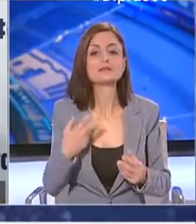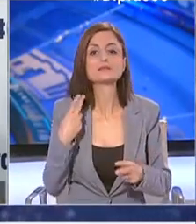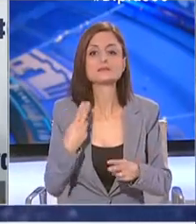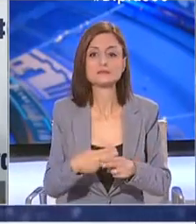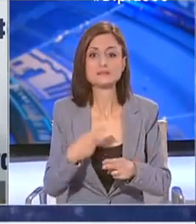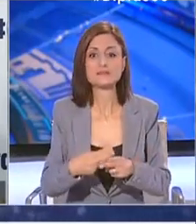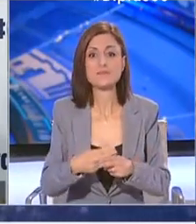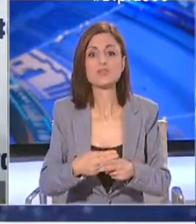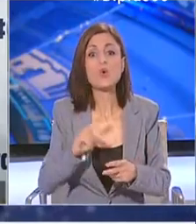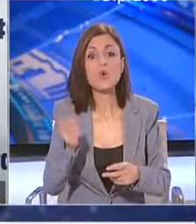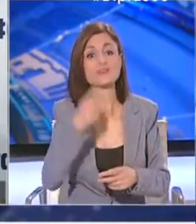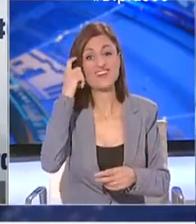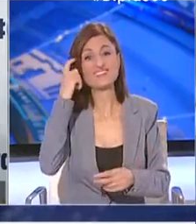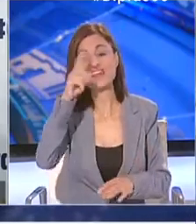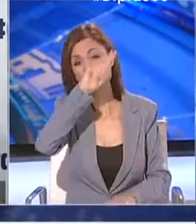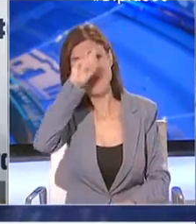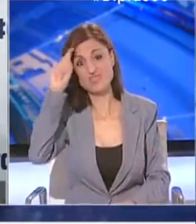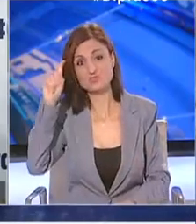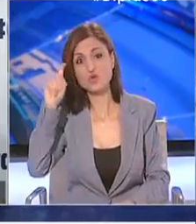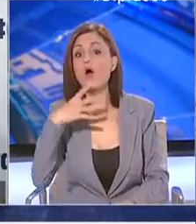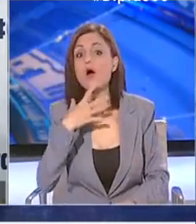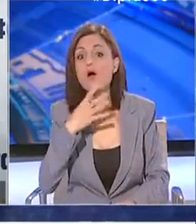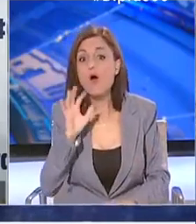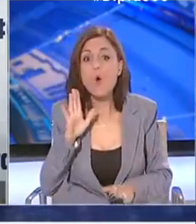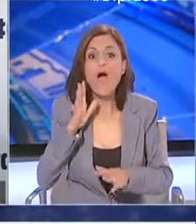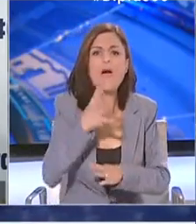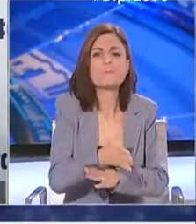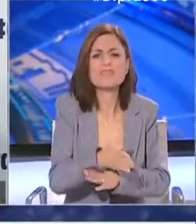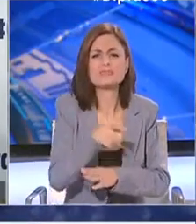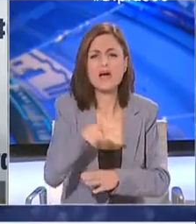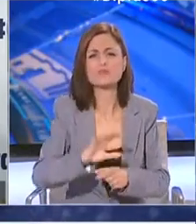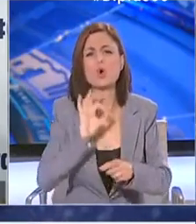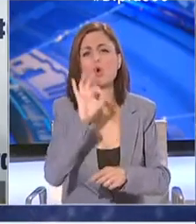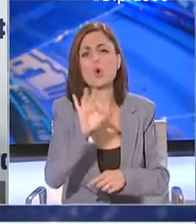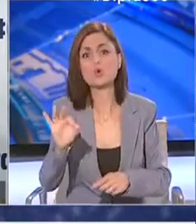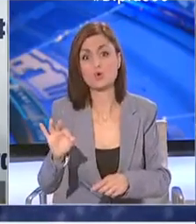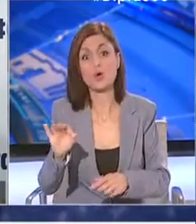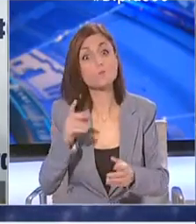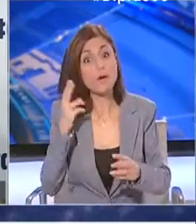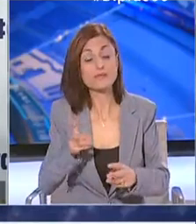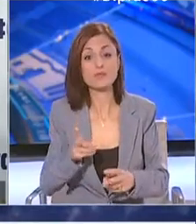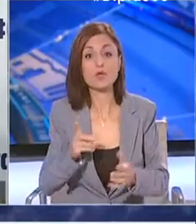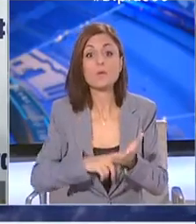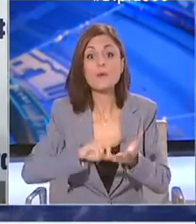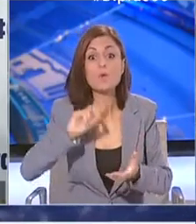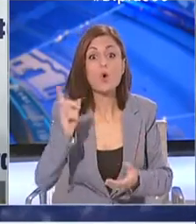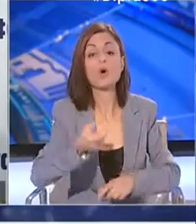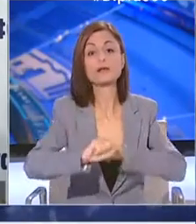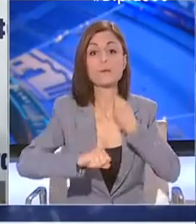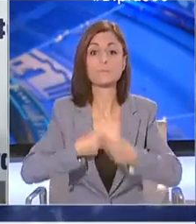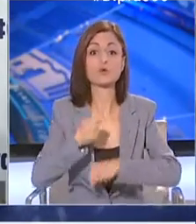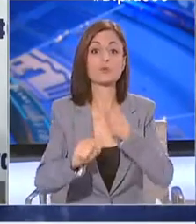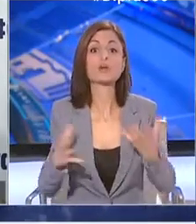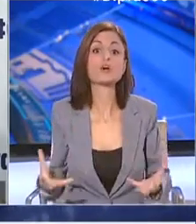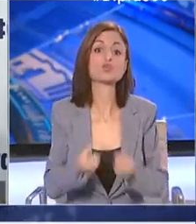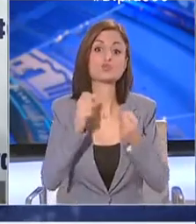μια δύσκολη κατάσταση. Ένα αόρατο εχθρό. Η προσπάθεια για να νικήσουμε, να σώσουμε όσες περισσότερες